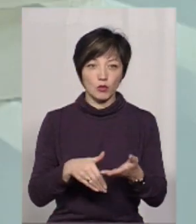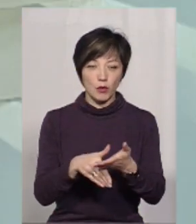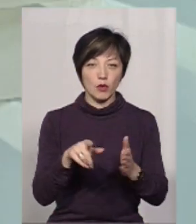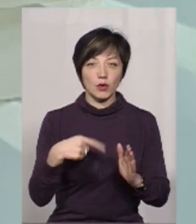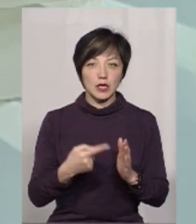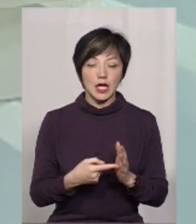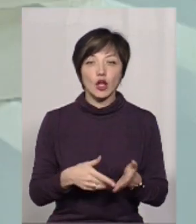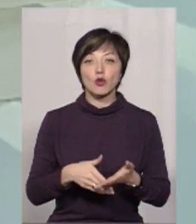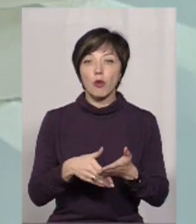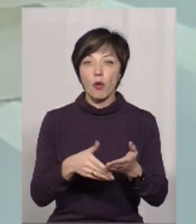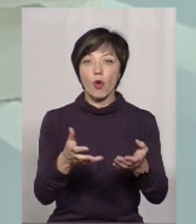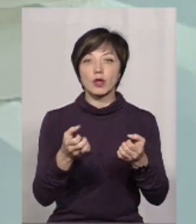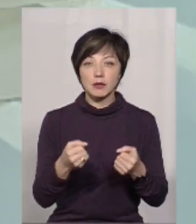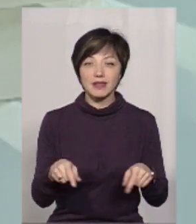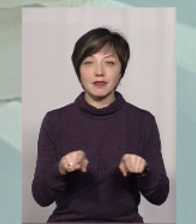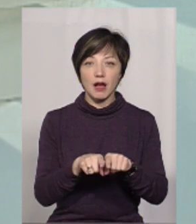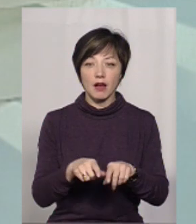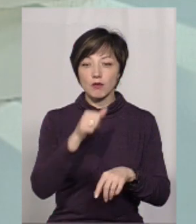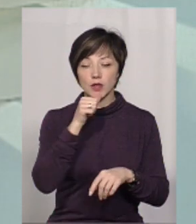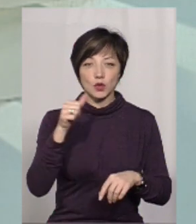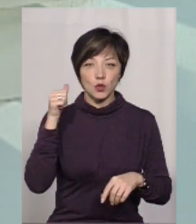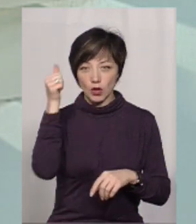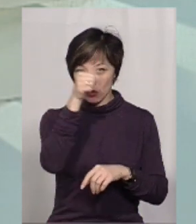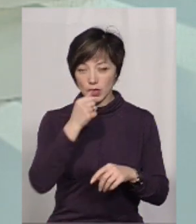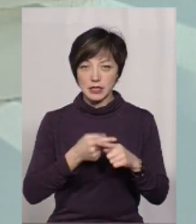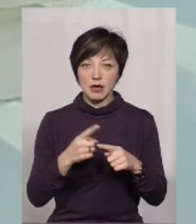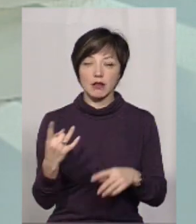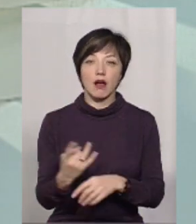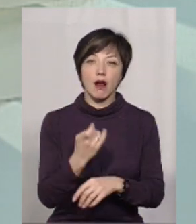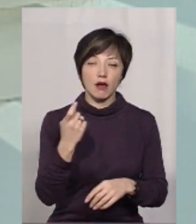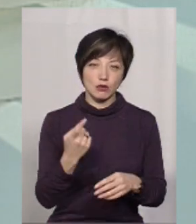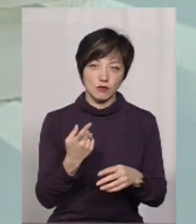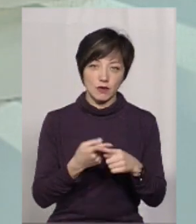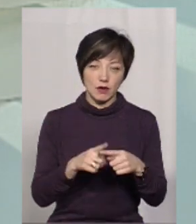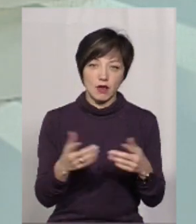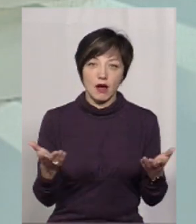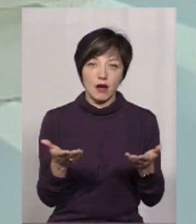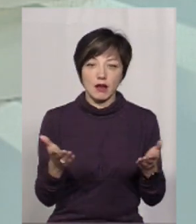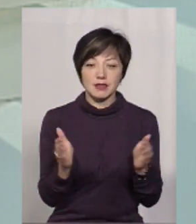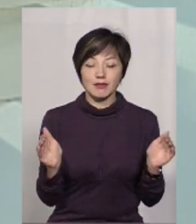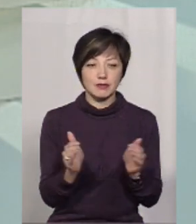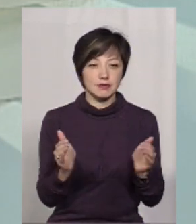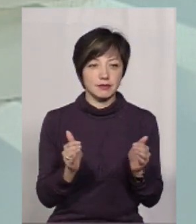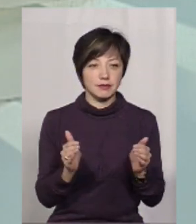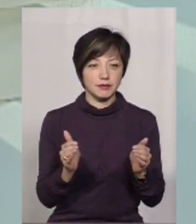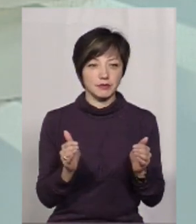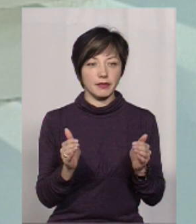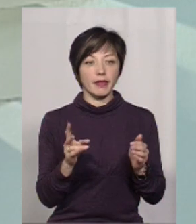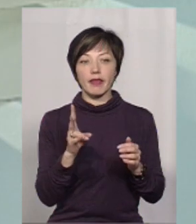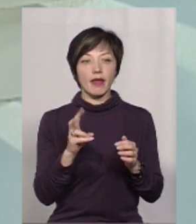допомогу? Допомогу вони отримують так, як і в минулі роки. Це буде одноразова, якась невелика,